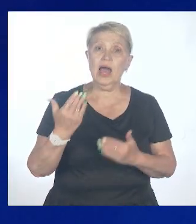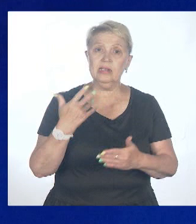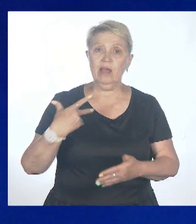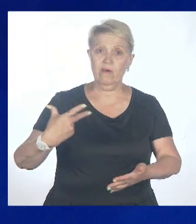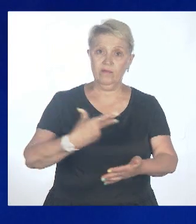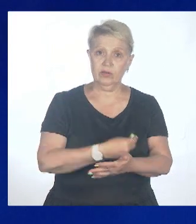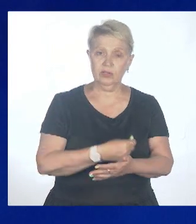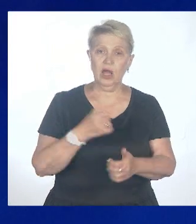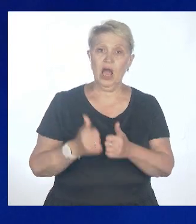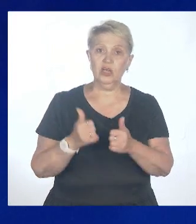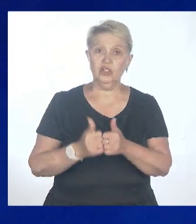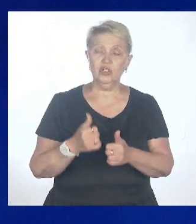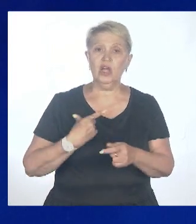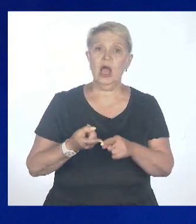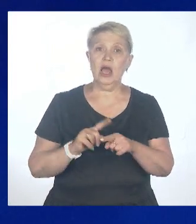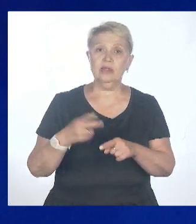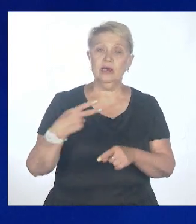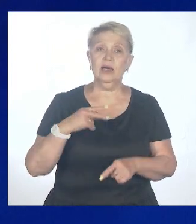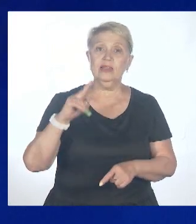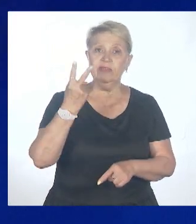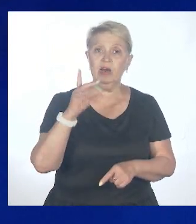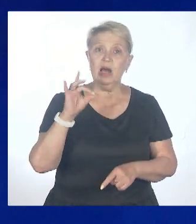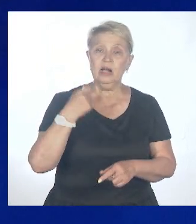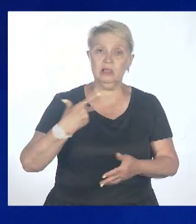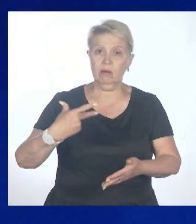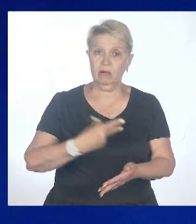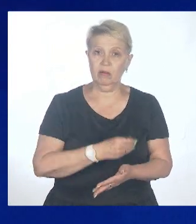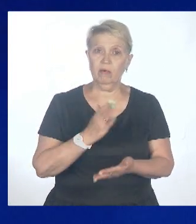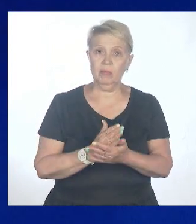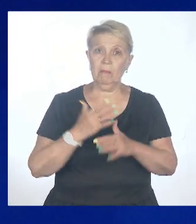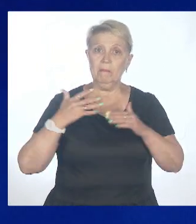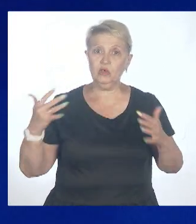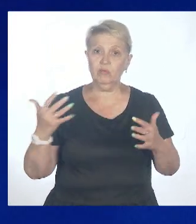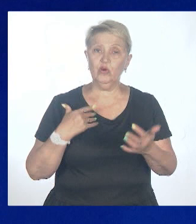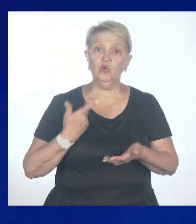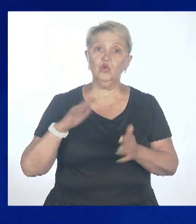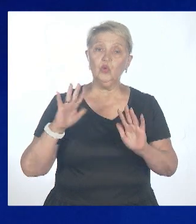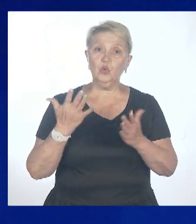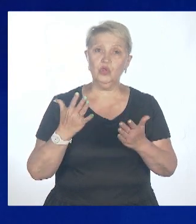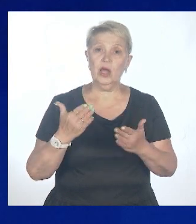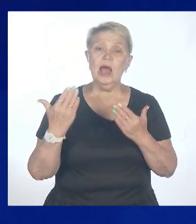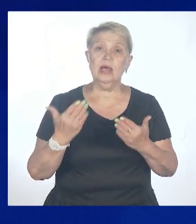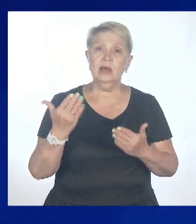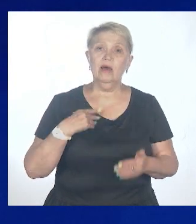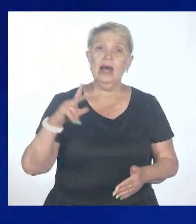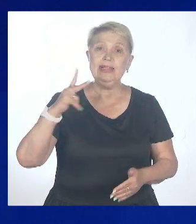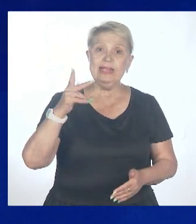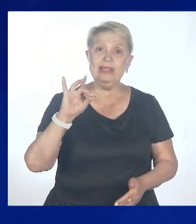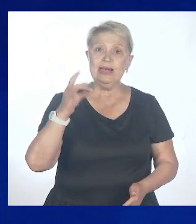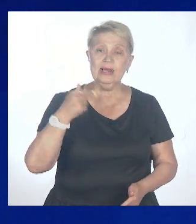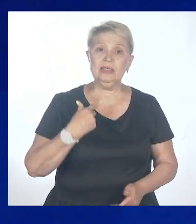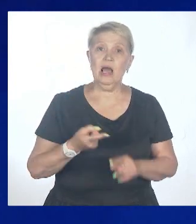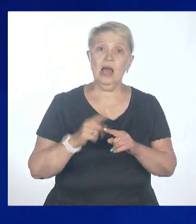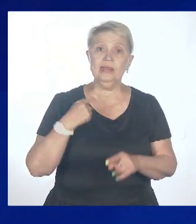чаще всего это двухдозовый спутник был в подавляющем большинстве случаев, дальше мы ревакцинировались, опять же, в подавляющем большинстве случаев это был